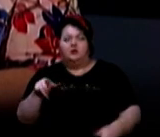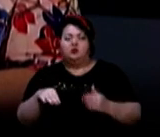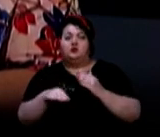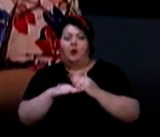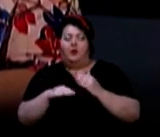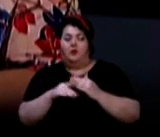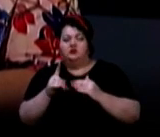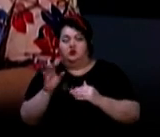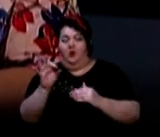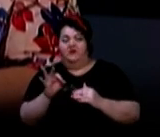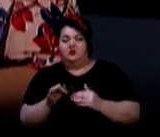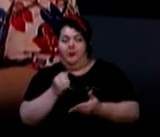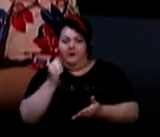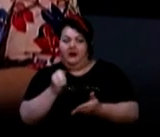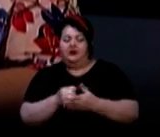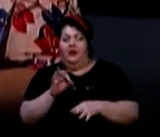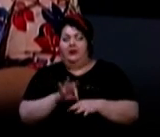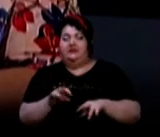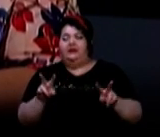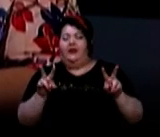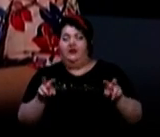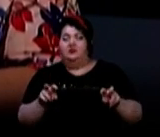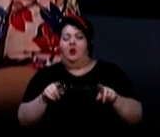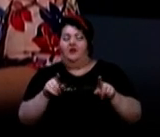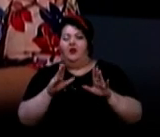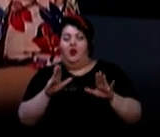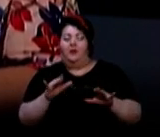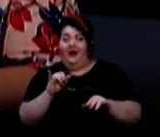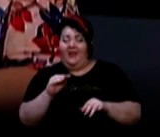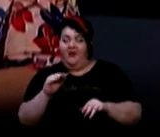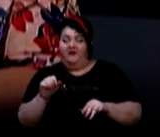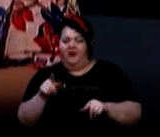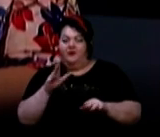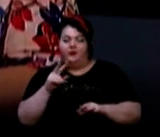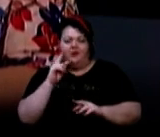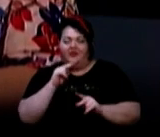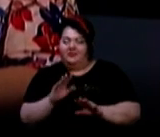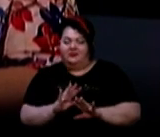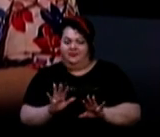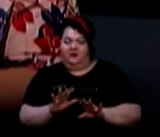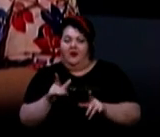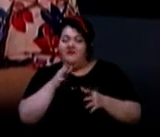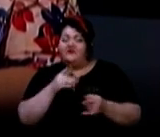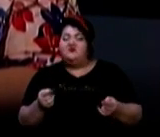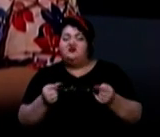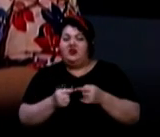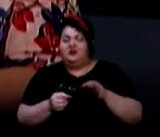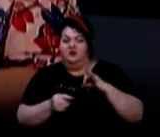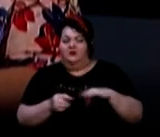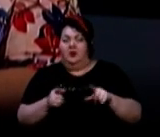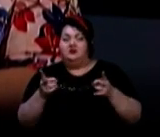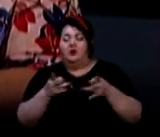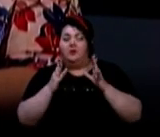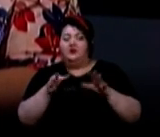тут підтвердити діагноз. ІФА-метод буде невалідним, він буде невірним, він не буде вчасно використаний. Тобто, буде